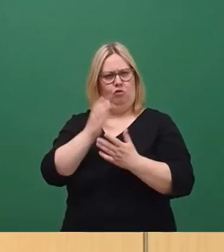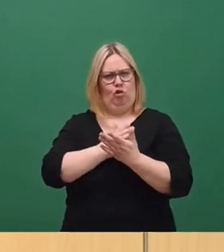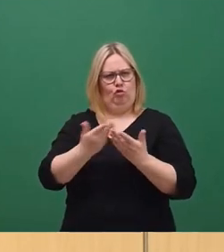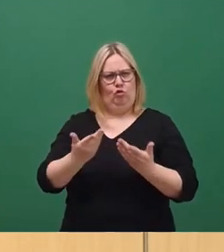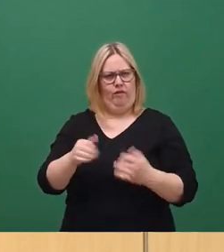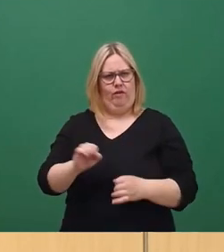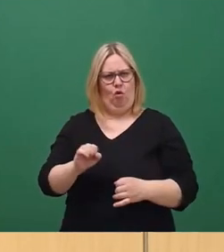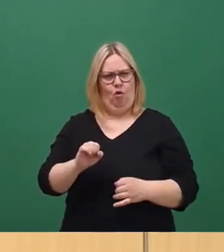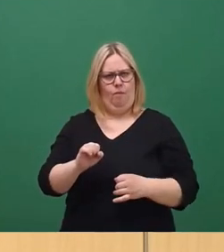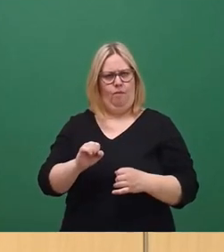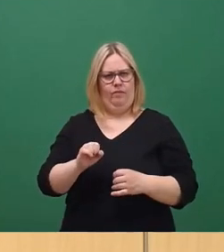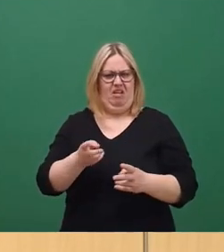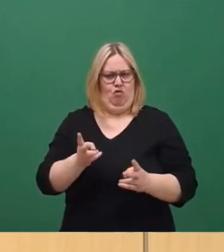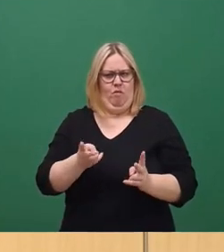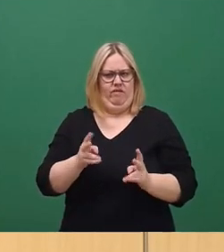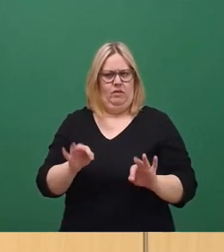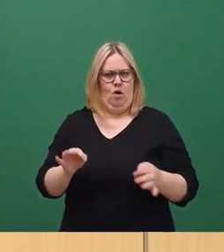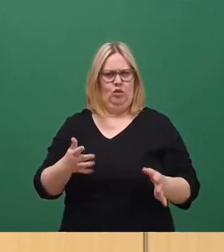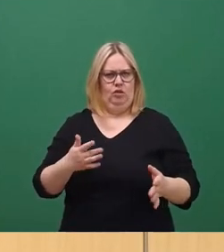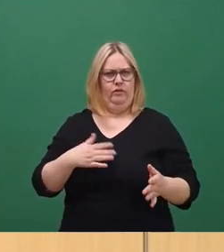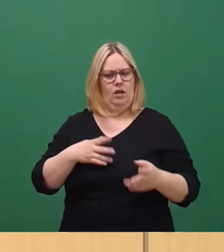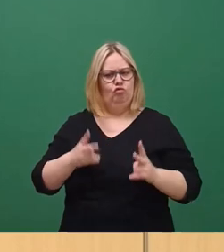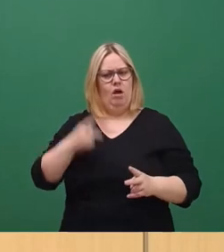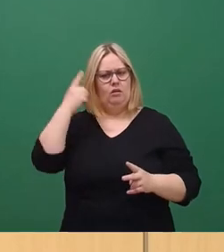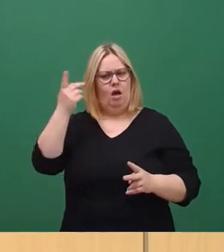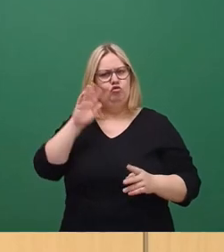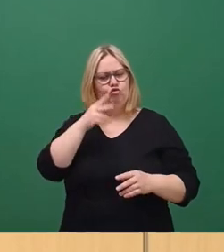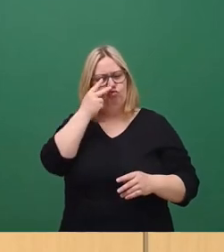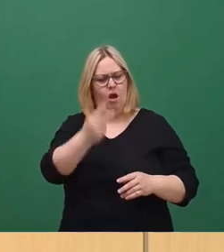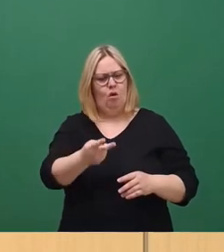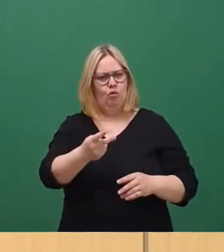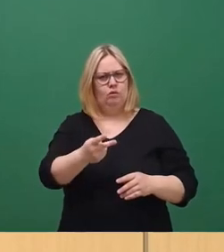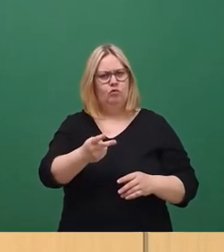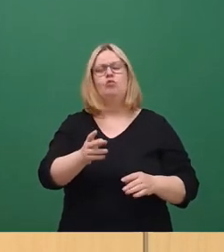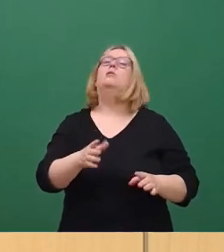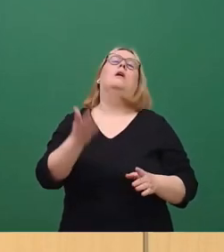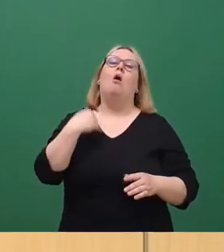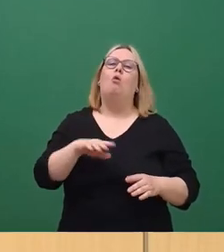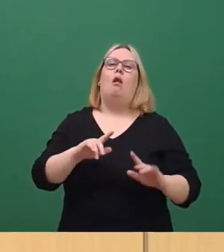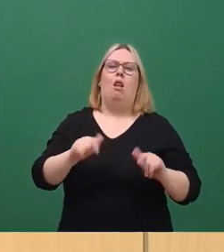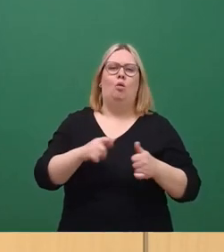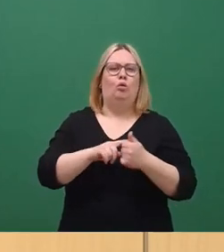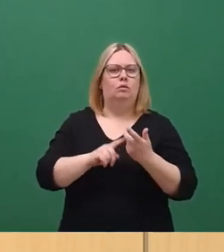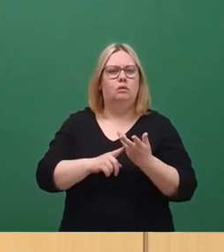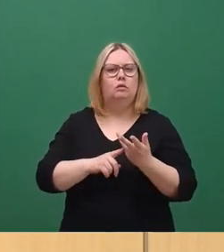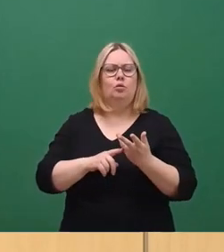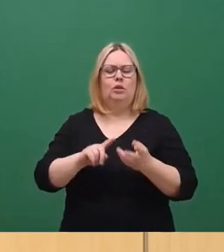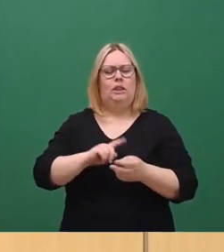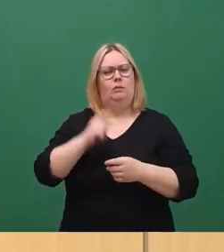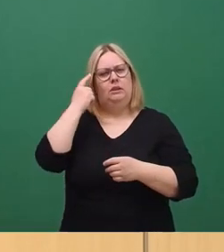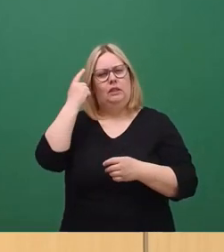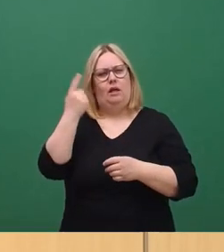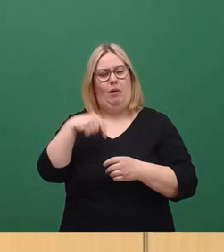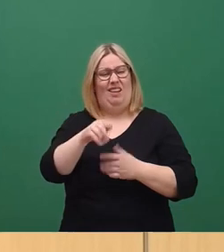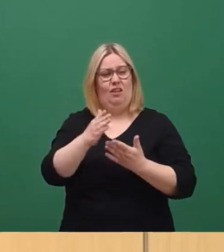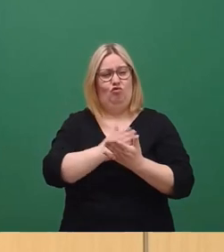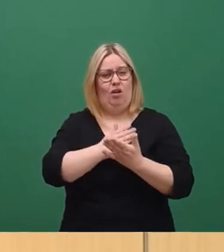eigentlich überhaupt nicht nötig. Denn wir als Stadtrat kümmern uns schon darum. Wir haben bereits Dinge auf den Weg gebracht. Und ich befürchte, dass diese Entscheidung